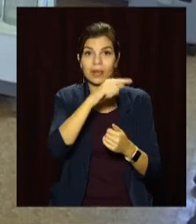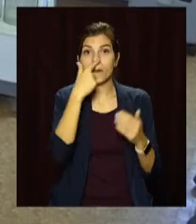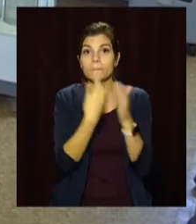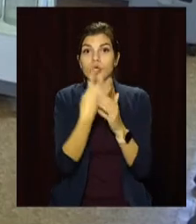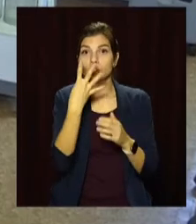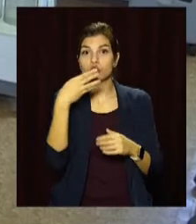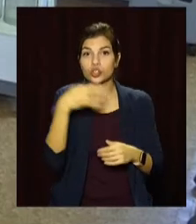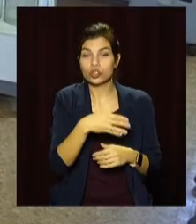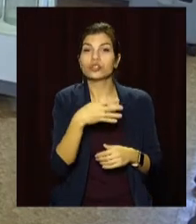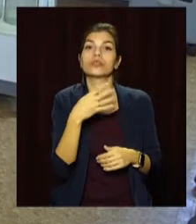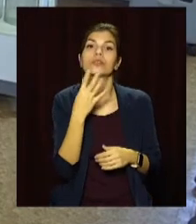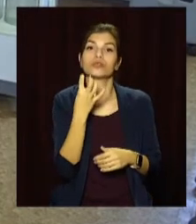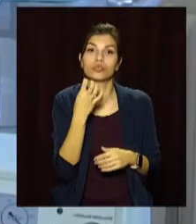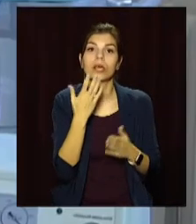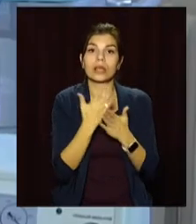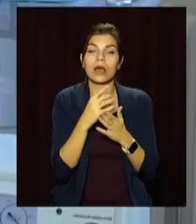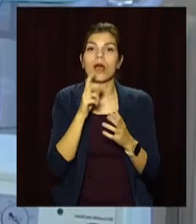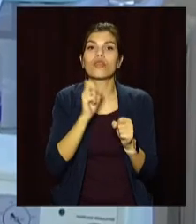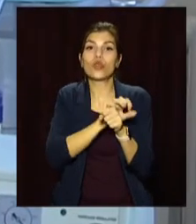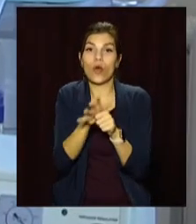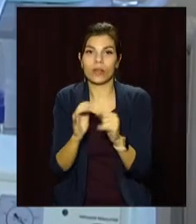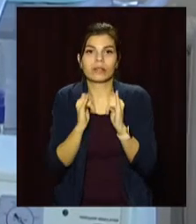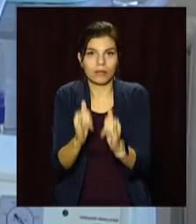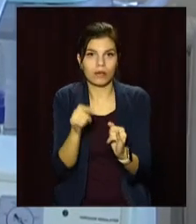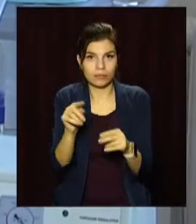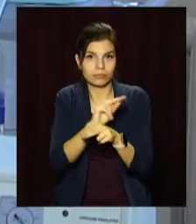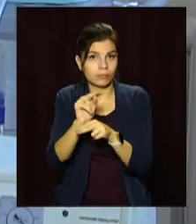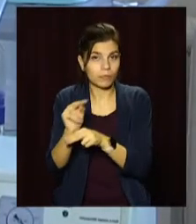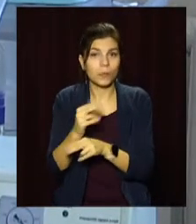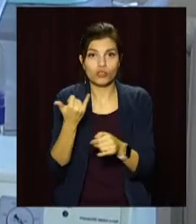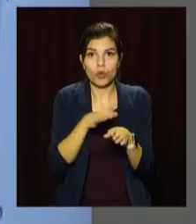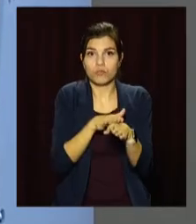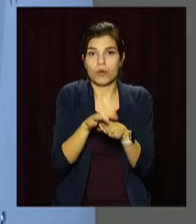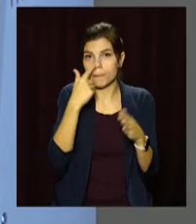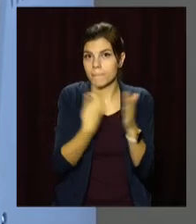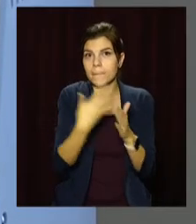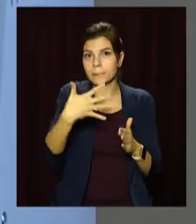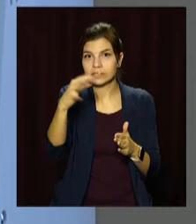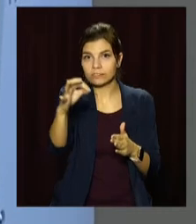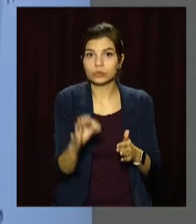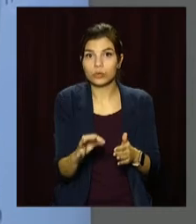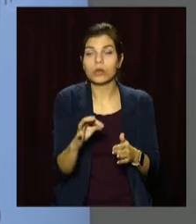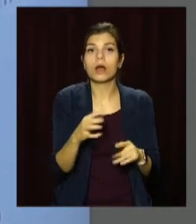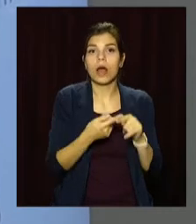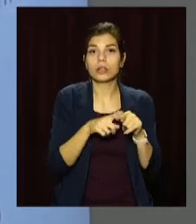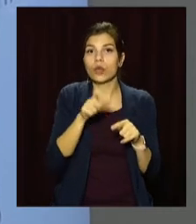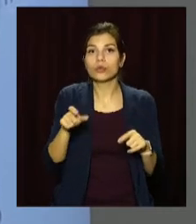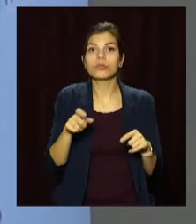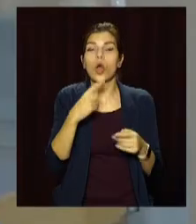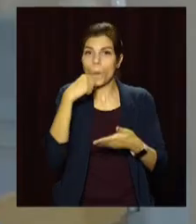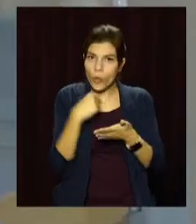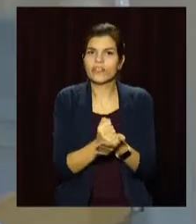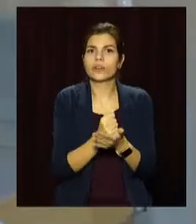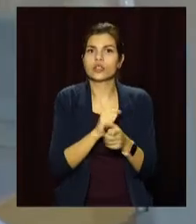4400 місць для недужих на коронавірус. Зараз вони заповнені на понад 50%. Це пацієнти як з